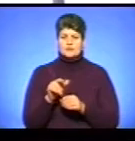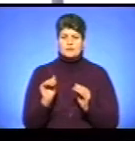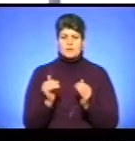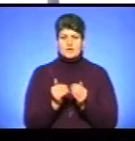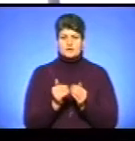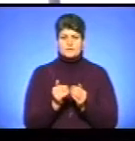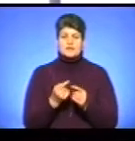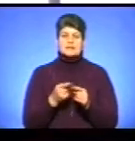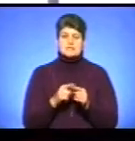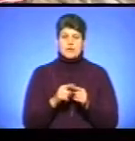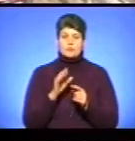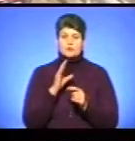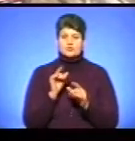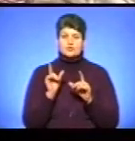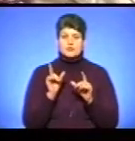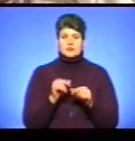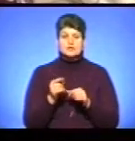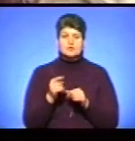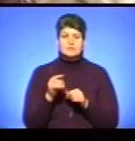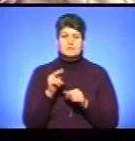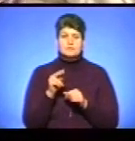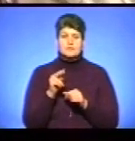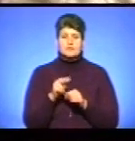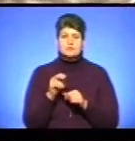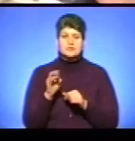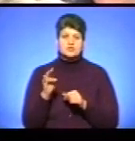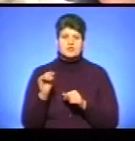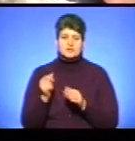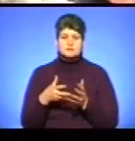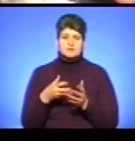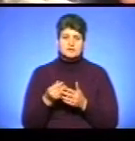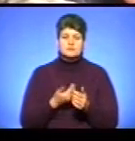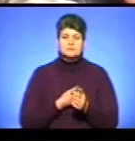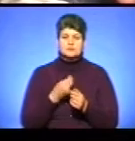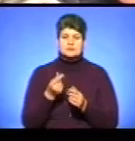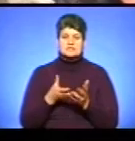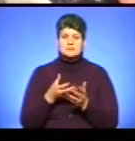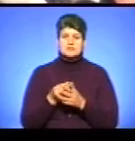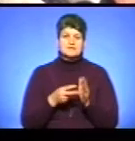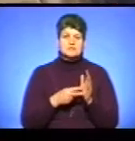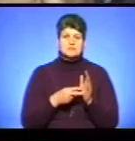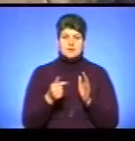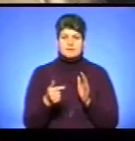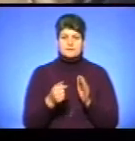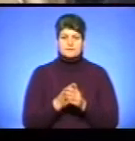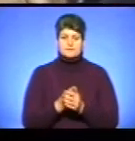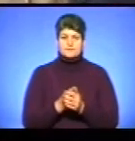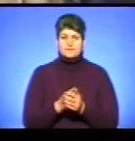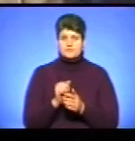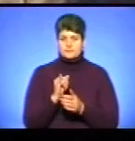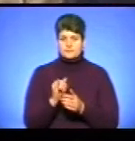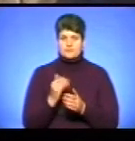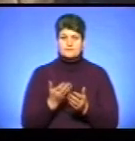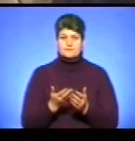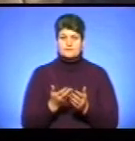Цією маршруткою їде тернополян Павло Панчишин. Каже, розраховувався, готівкою заплатив 7 гривень. Негативно.